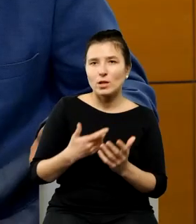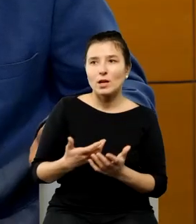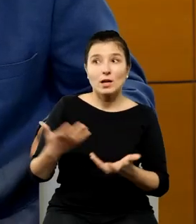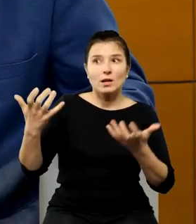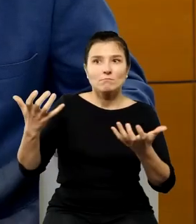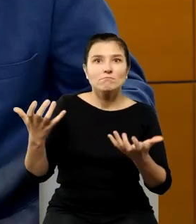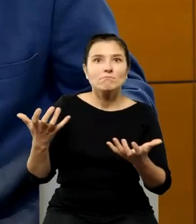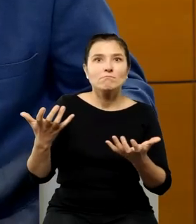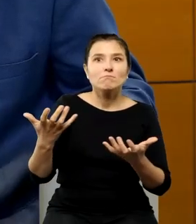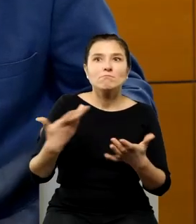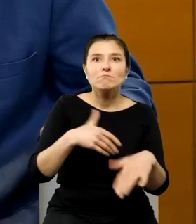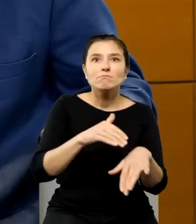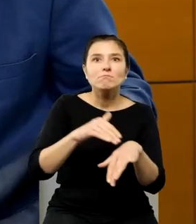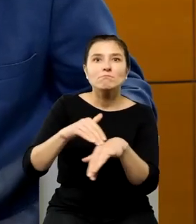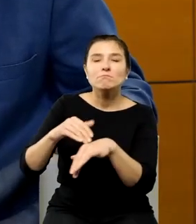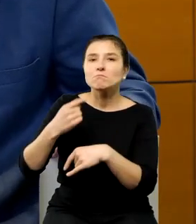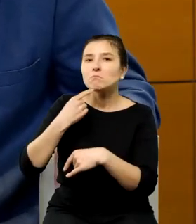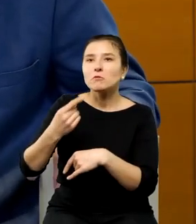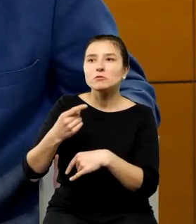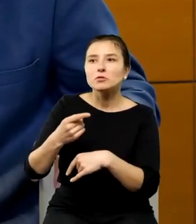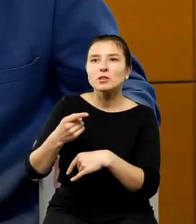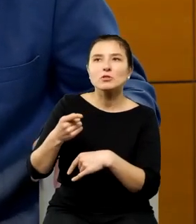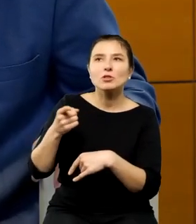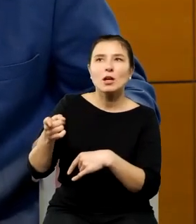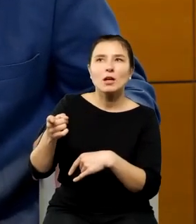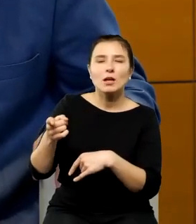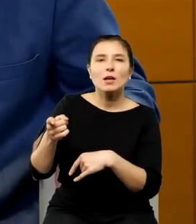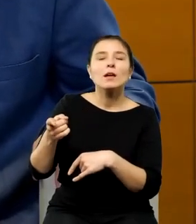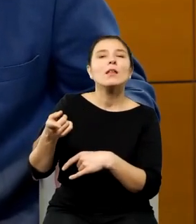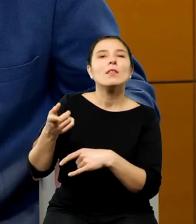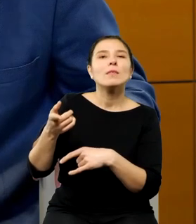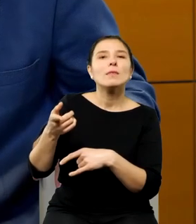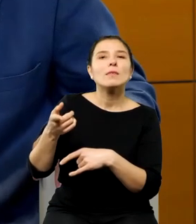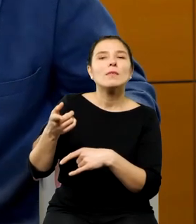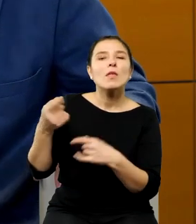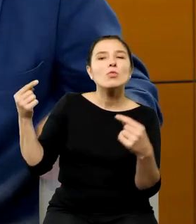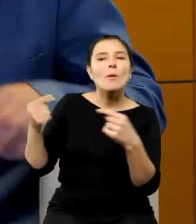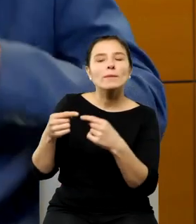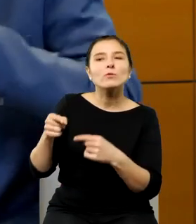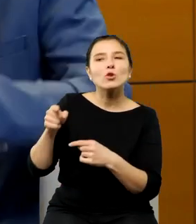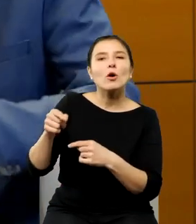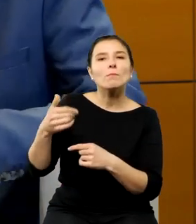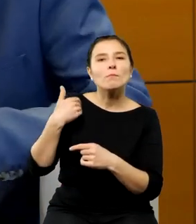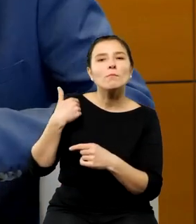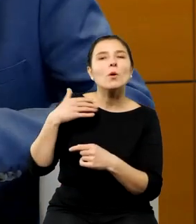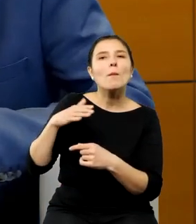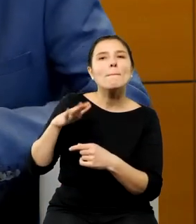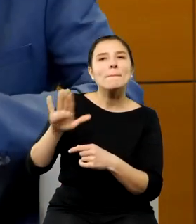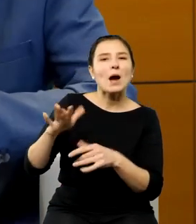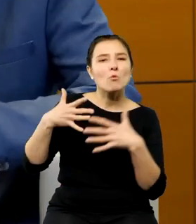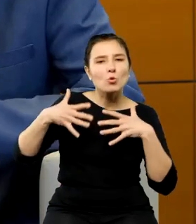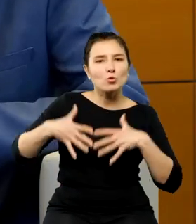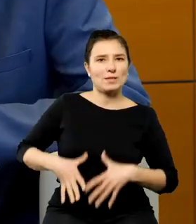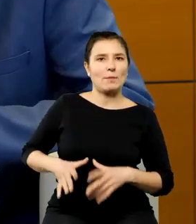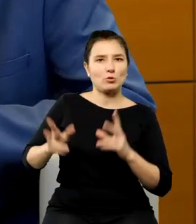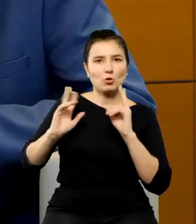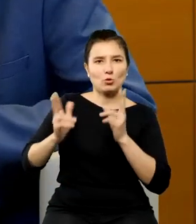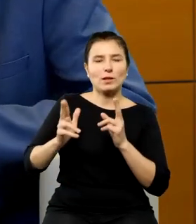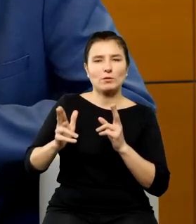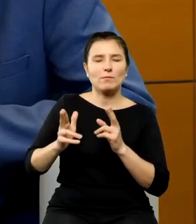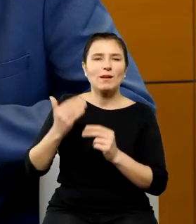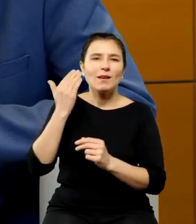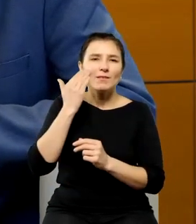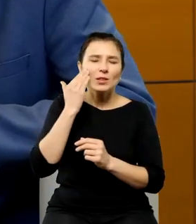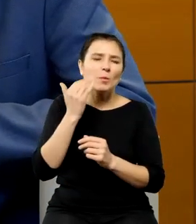Koperniku jakiegoś zdania o charakterze ontologicznym przypisanie mu jakiejś tożsamości jest oczywiście zwrotne poprzez to różni